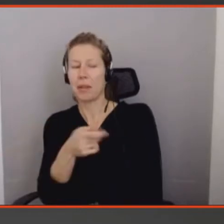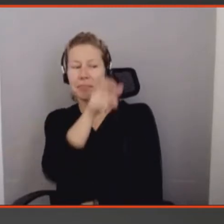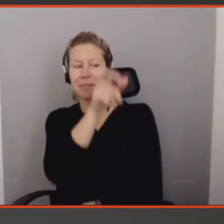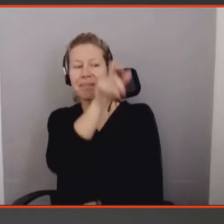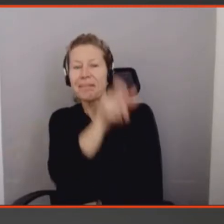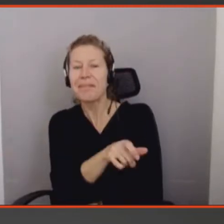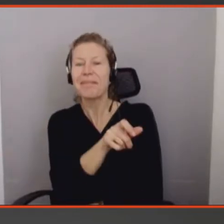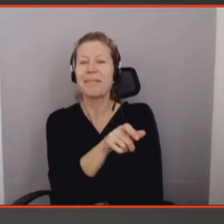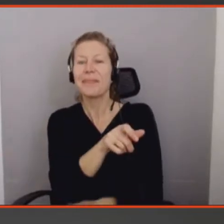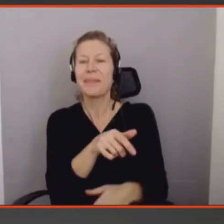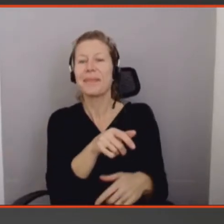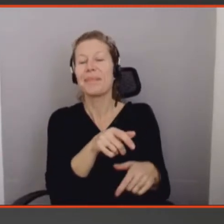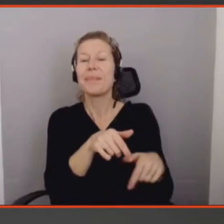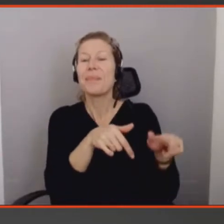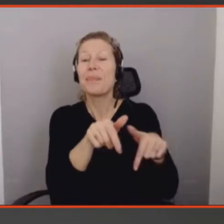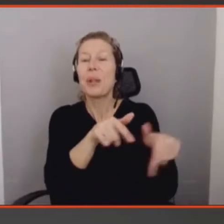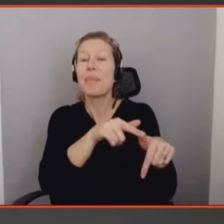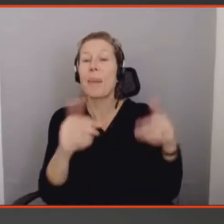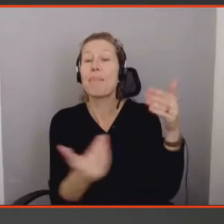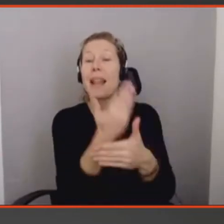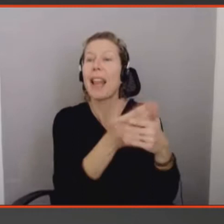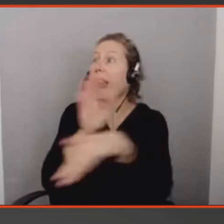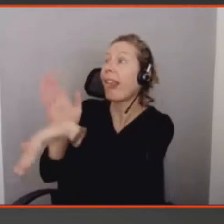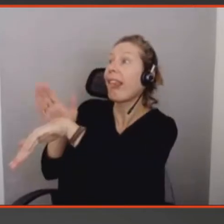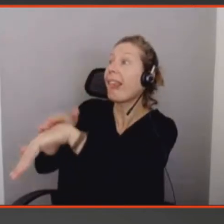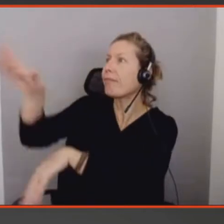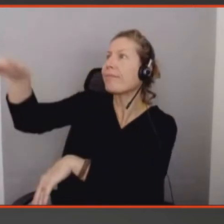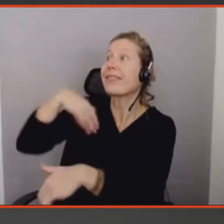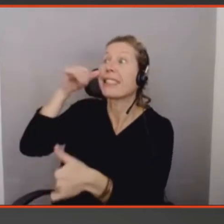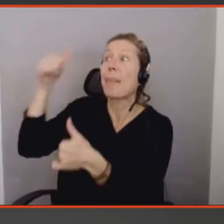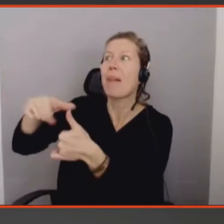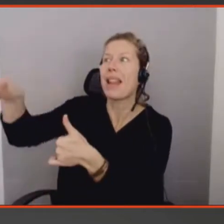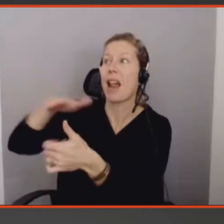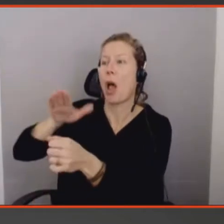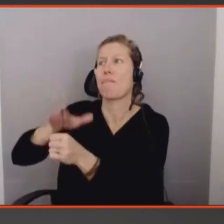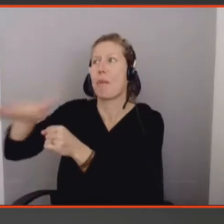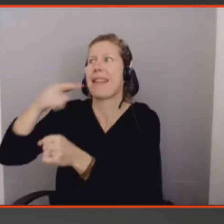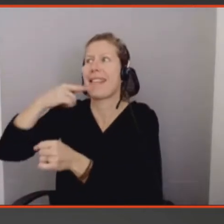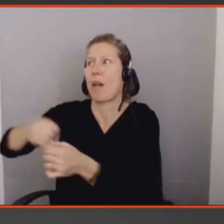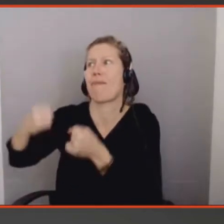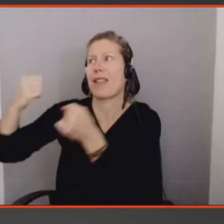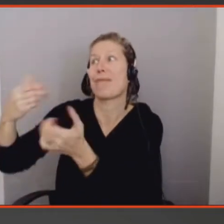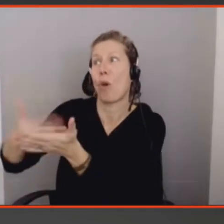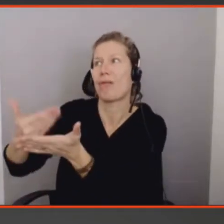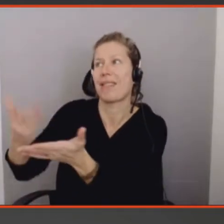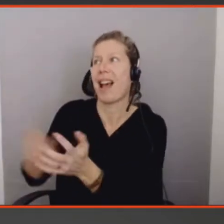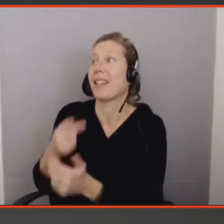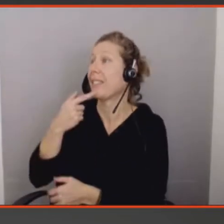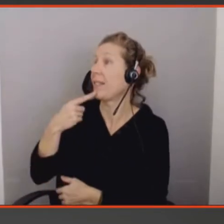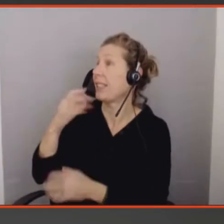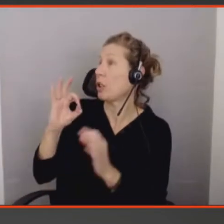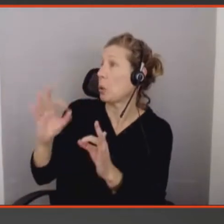votre engagement. Vous faites comme un engagement à vous-même. Vous parlez à votre petit bonhomme. Je vais vous montrer une vidéo. Et vous faites une promesse d'aller faire de l'exercice le soir.